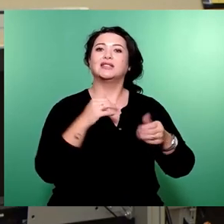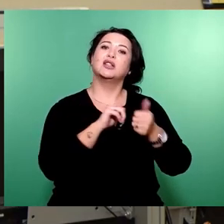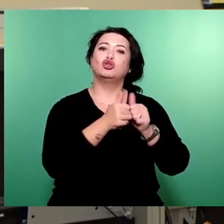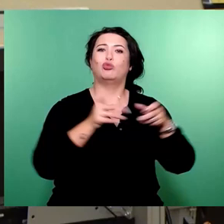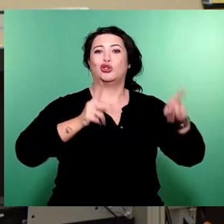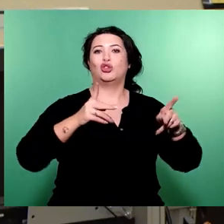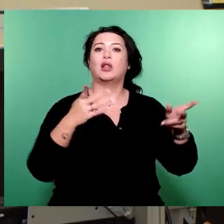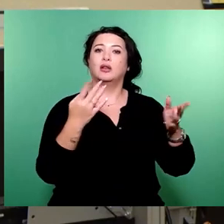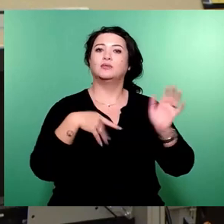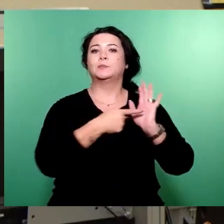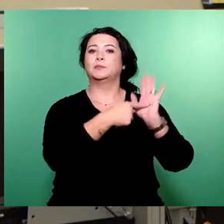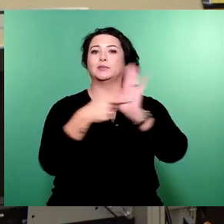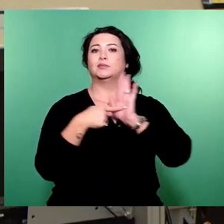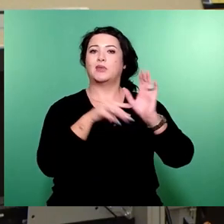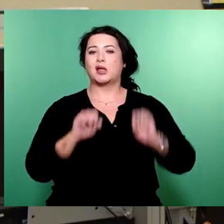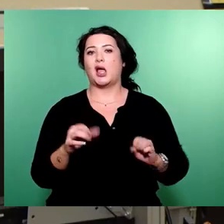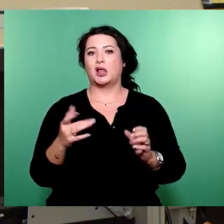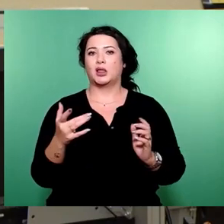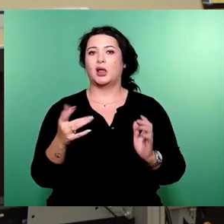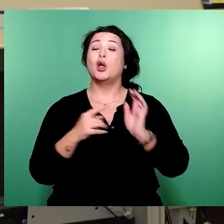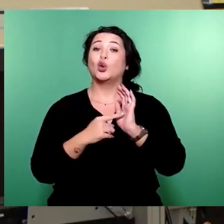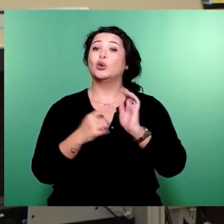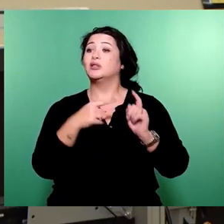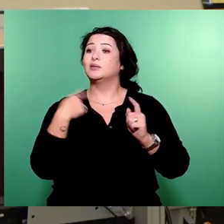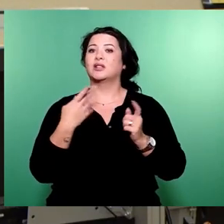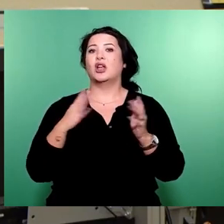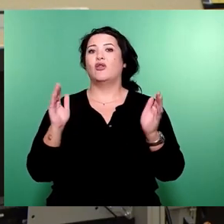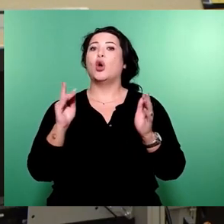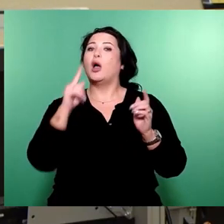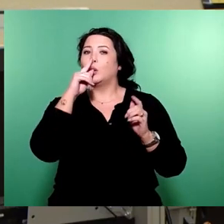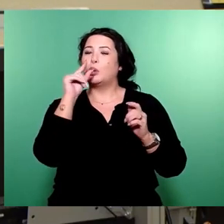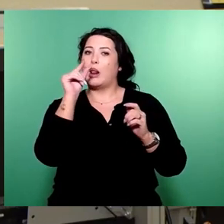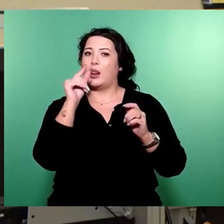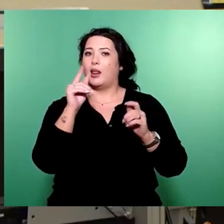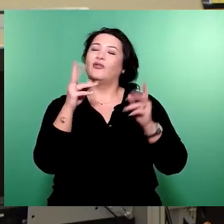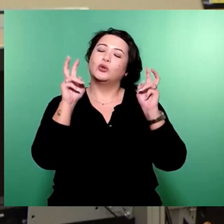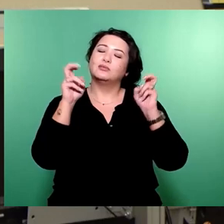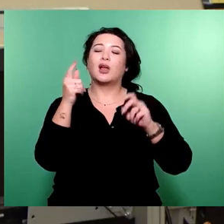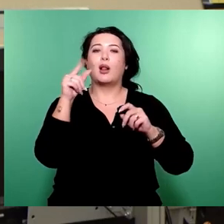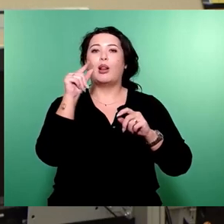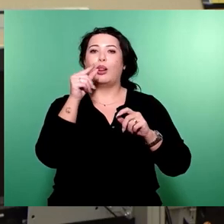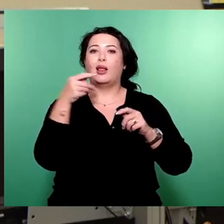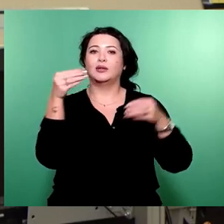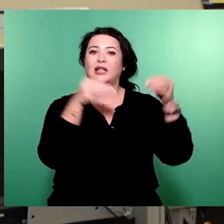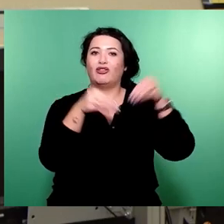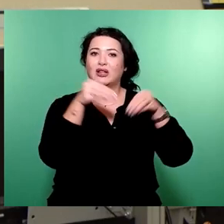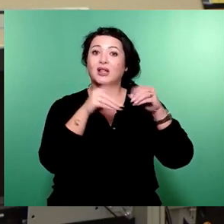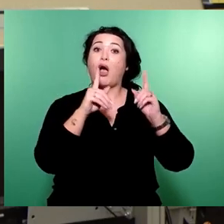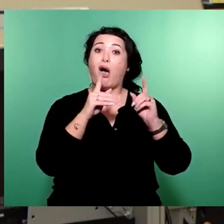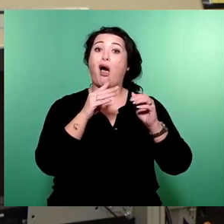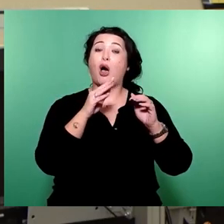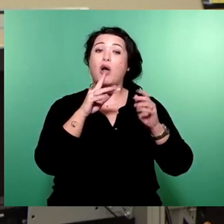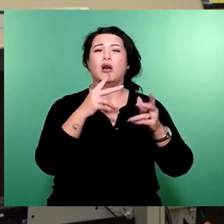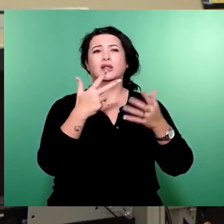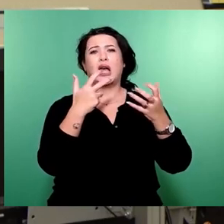toll, dass wir das gemacht haben. Vor allen Dingen, weil wir in eine relativ kleine Summe investieren und ein riesengroßer Batzen, nämlich 80 oder